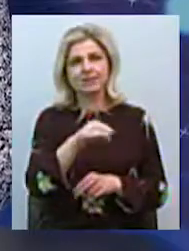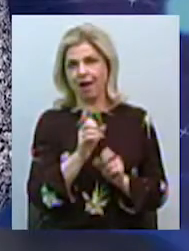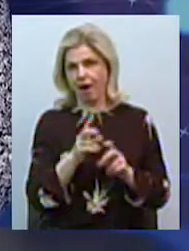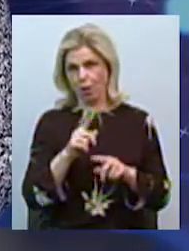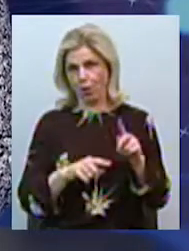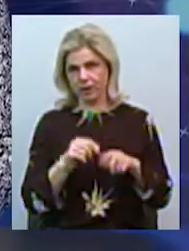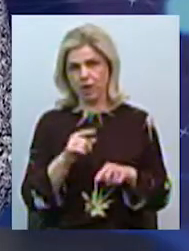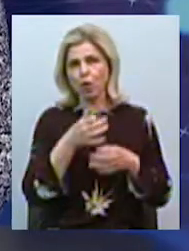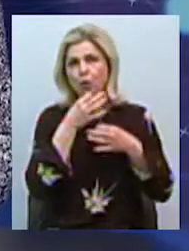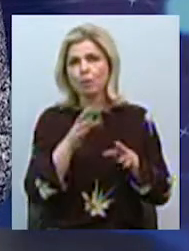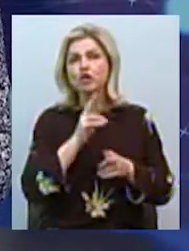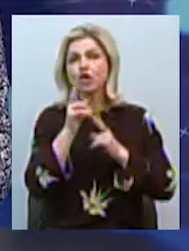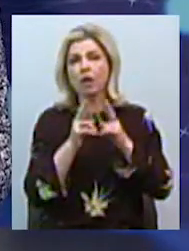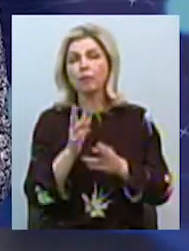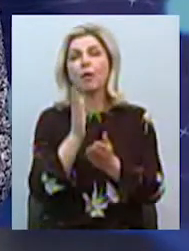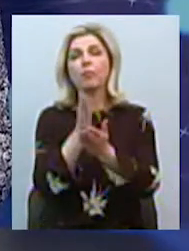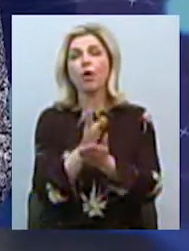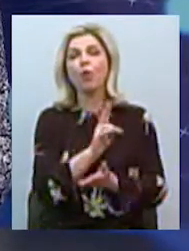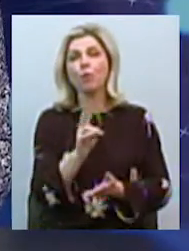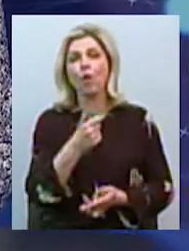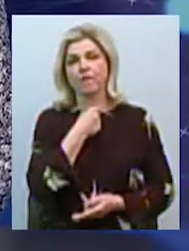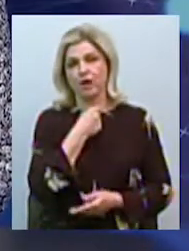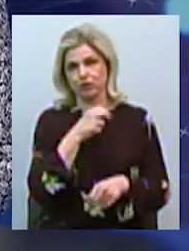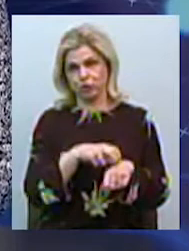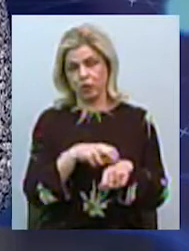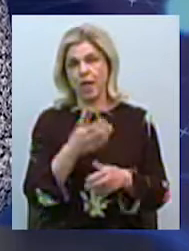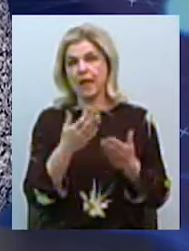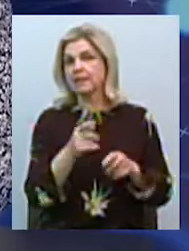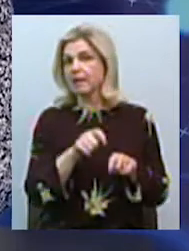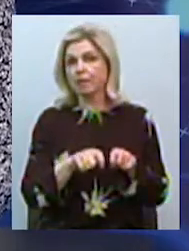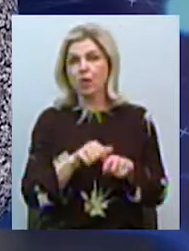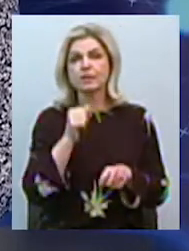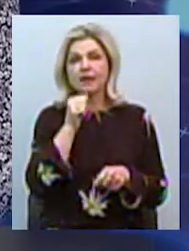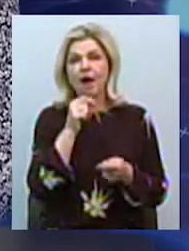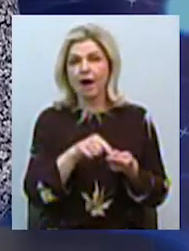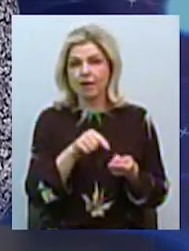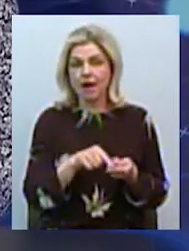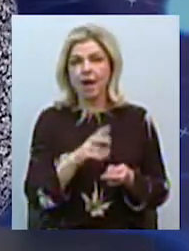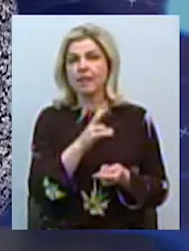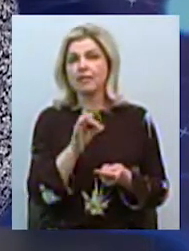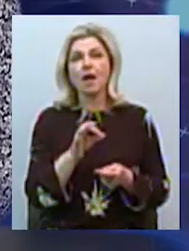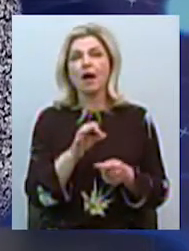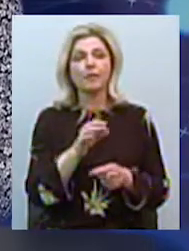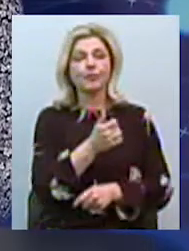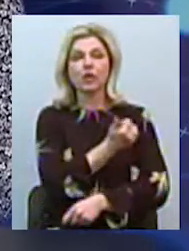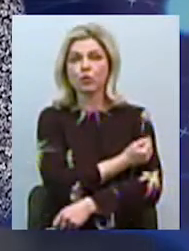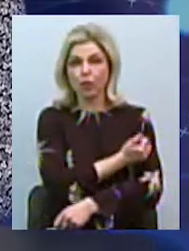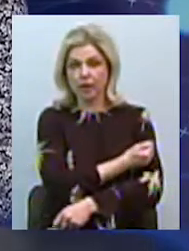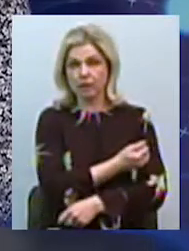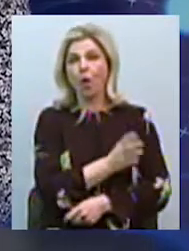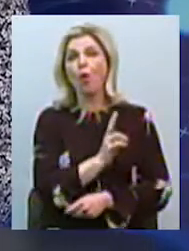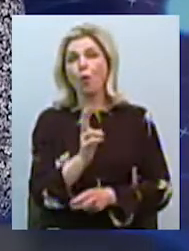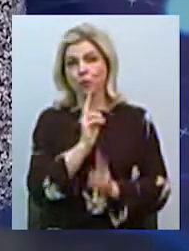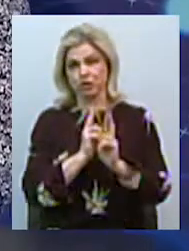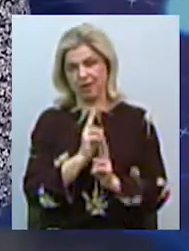І люба жалоба идет кому? К врачу-ендокринологу. Якщо вона не измеряє цахара, якщо вона не введет інсулин, вона кому приєдет з цим